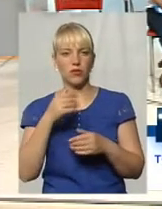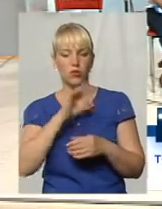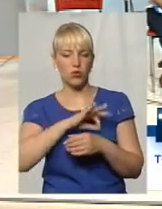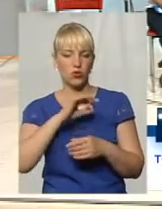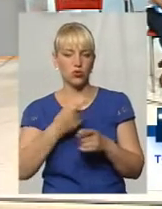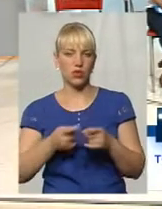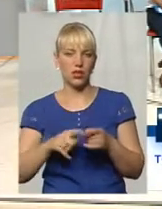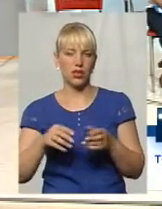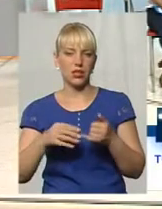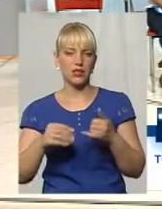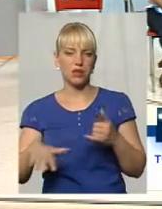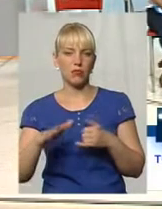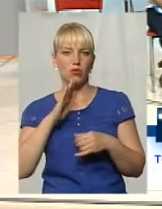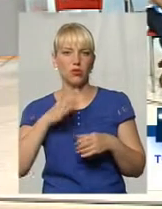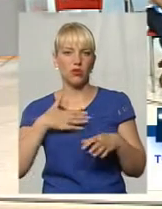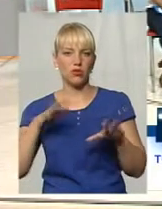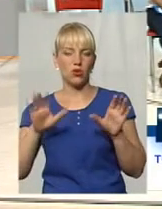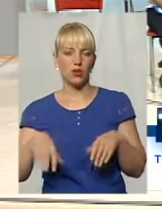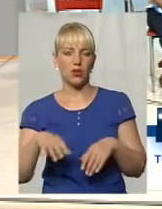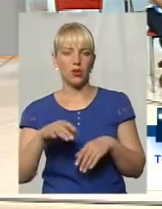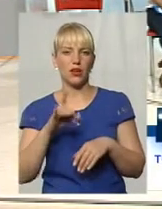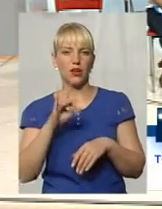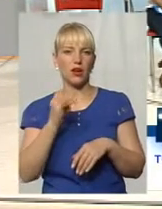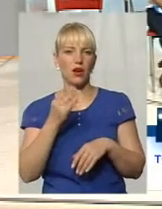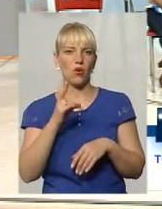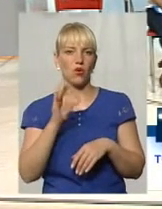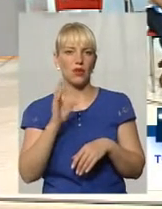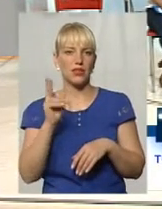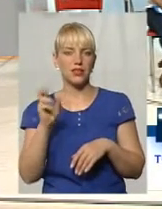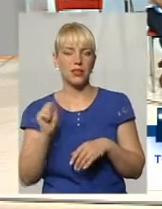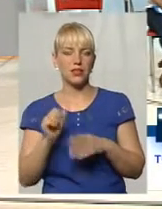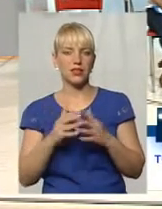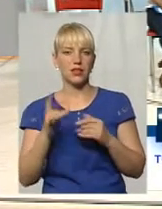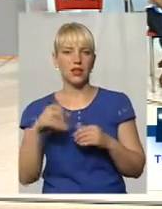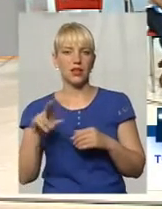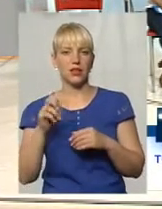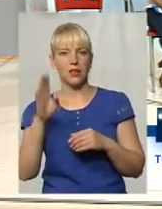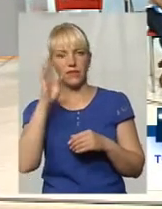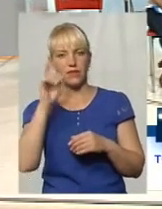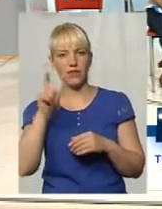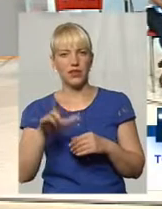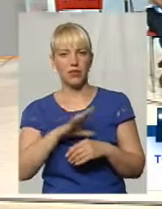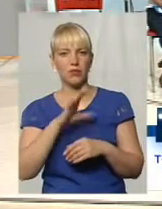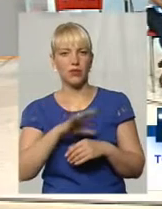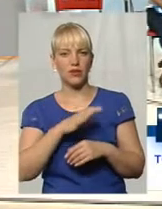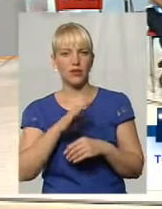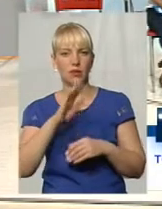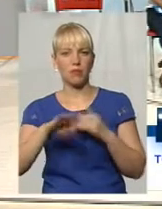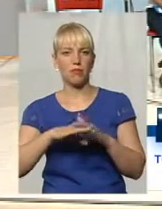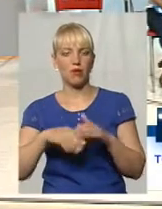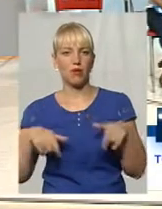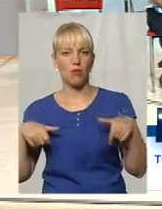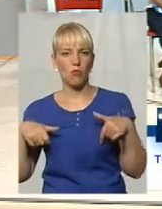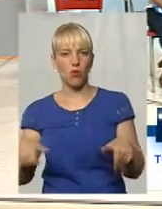Нас, голова, за рекулацією піської ради, Ланчавич, він скоричний, спокійний,